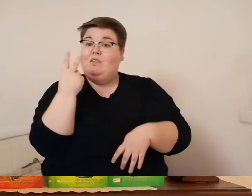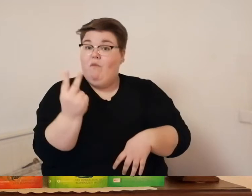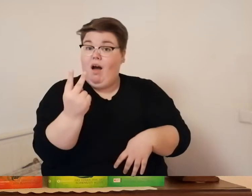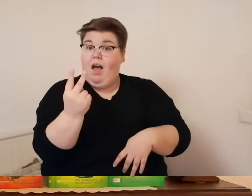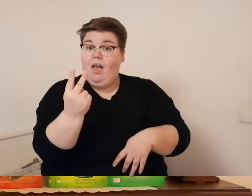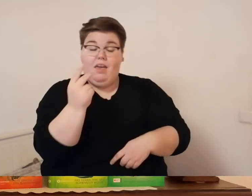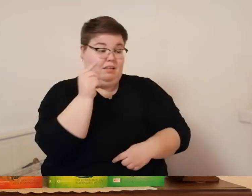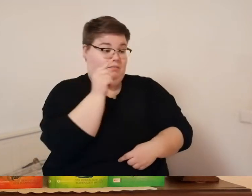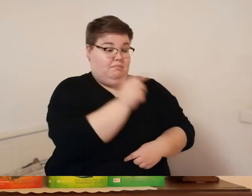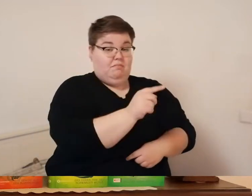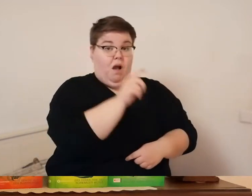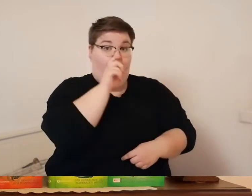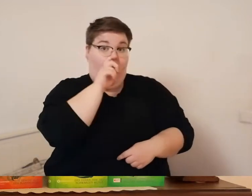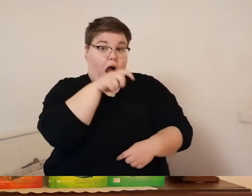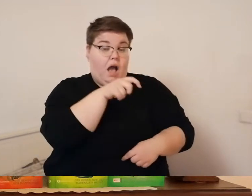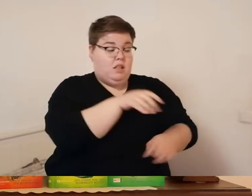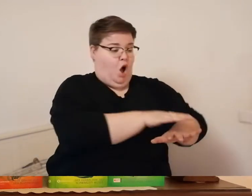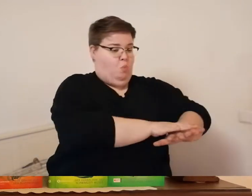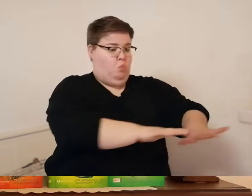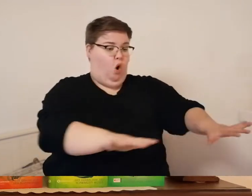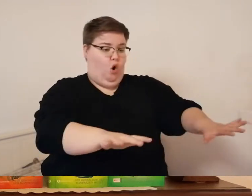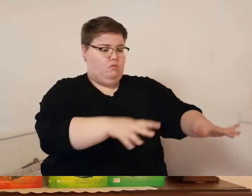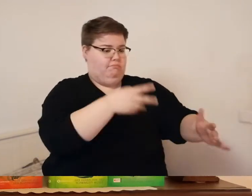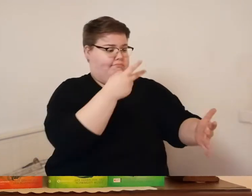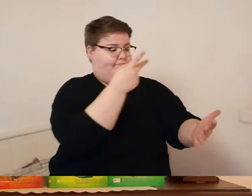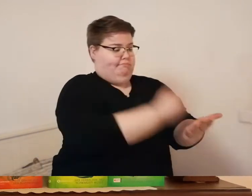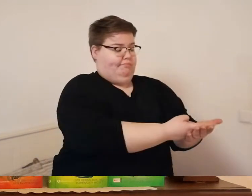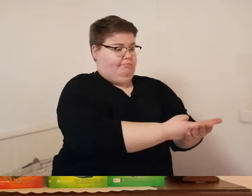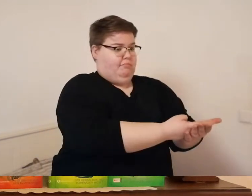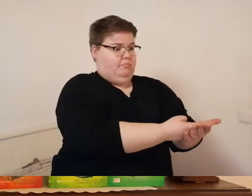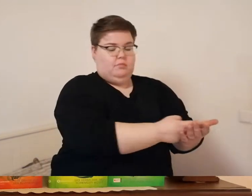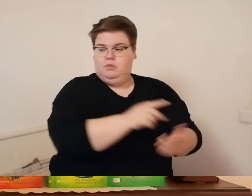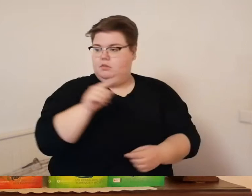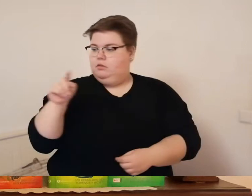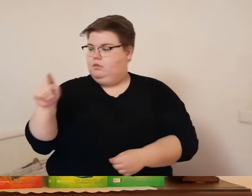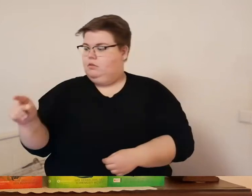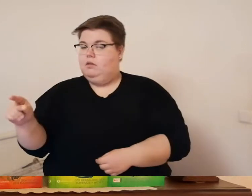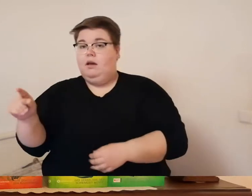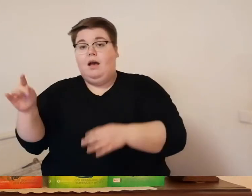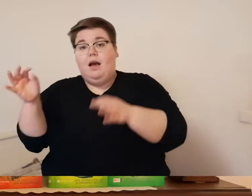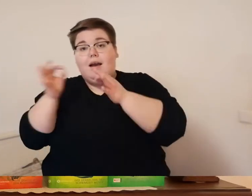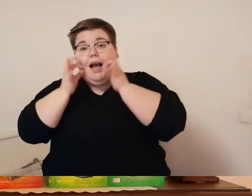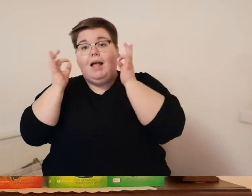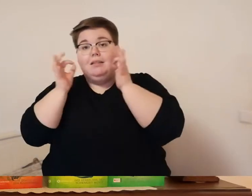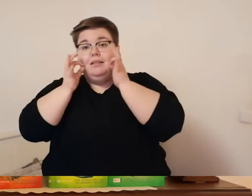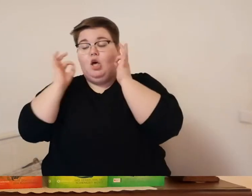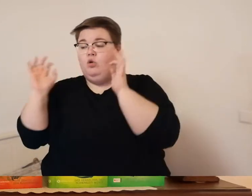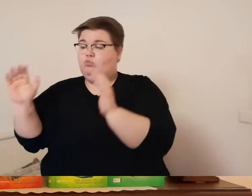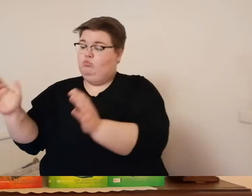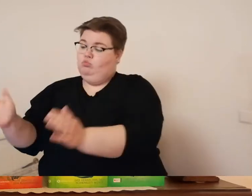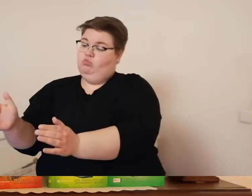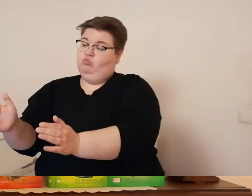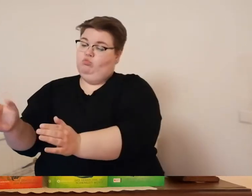auf dem rücken lag kam gerade eine schlanke kleine katze wieder auf die beine sie schwankte benommen und die